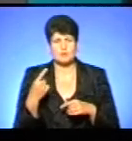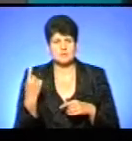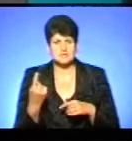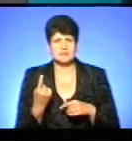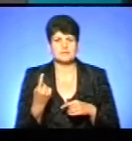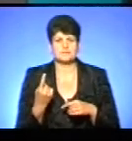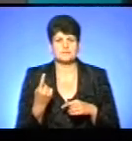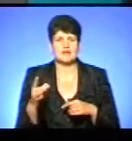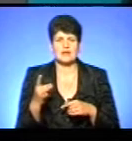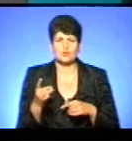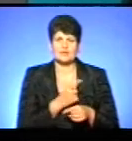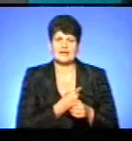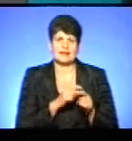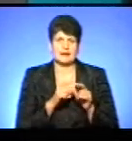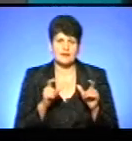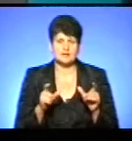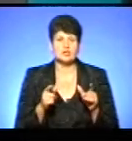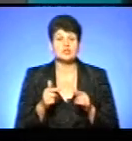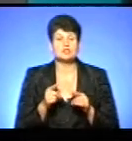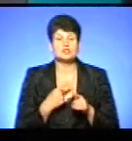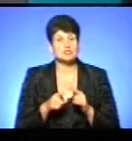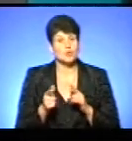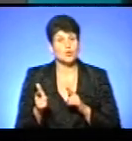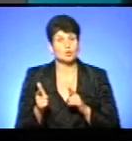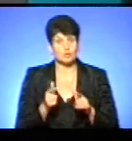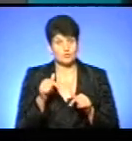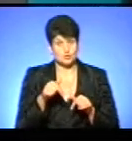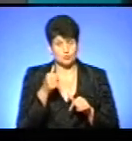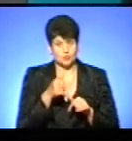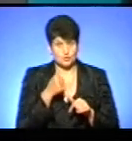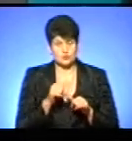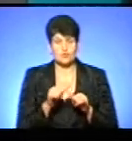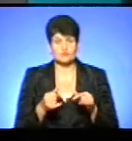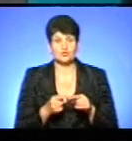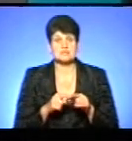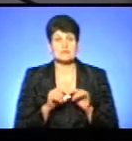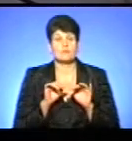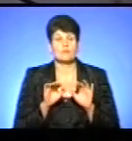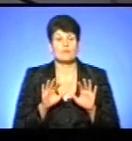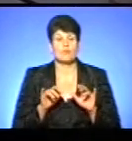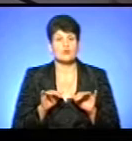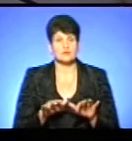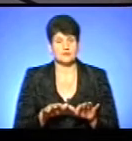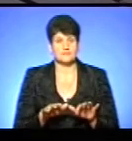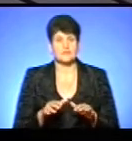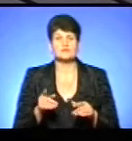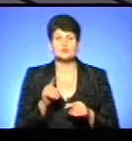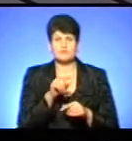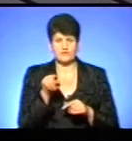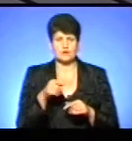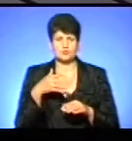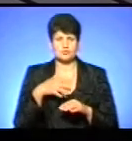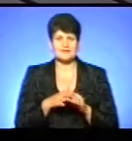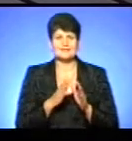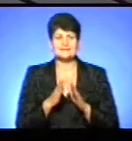районній лікарні. Чи готові цього року до розвитку таких подій? Ну, дивіться, я просто, щоб ми розуміли, сама